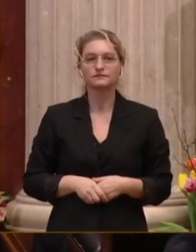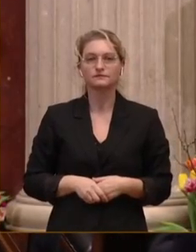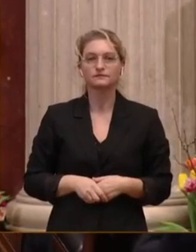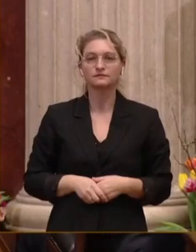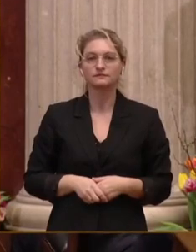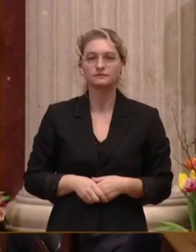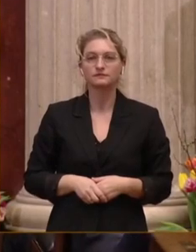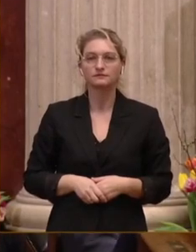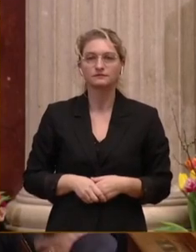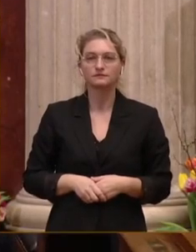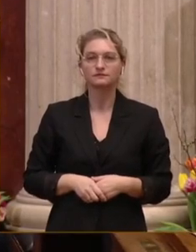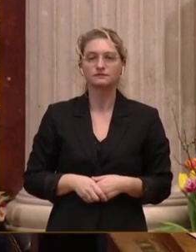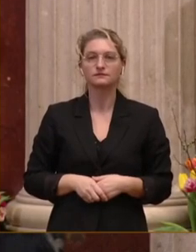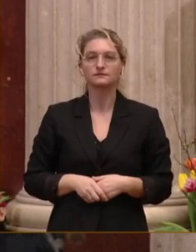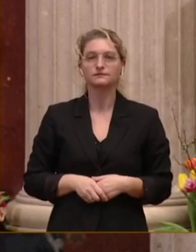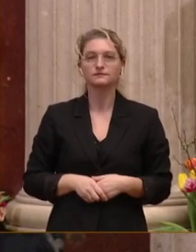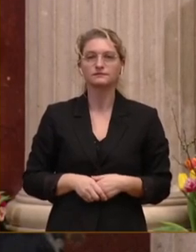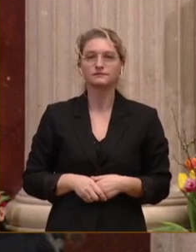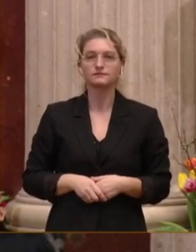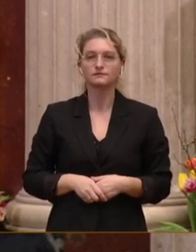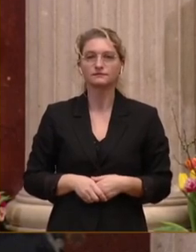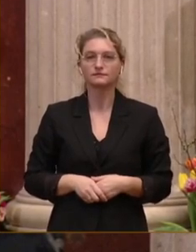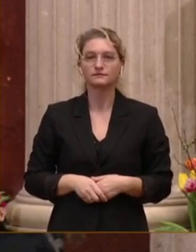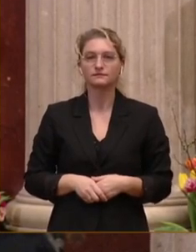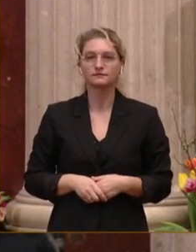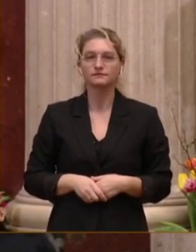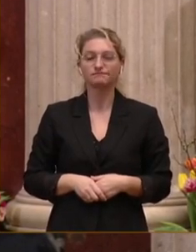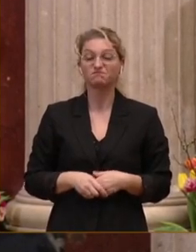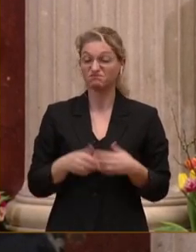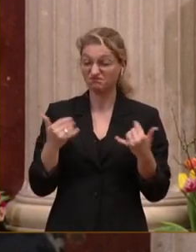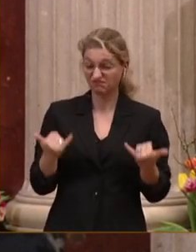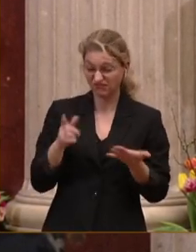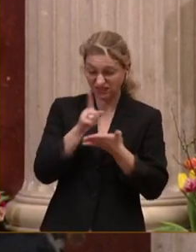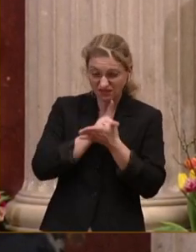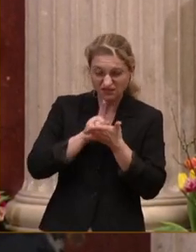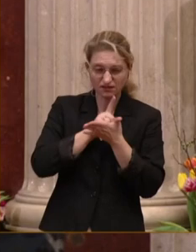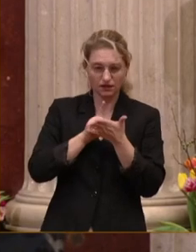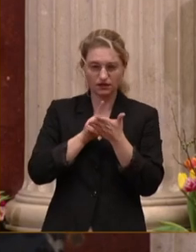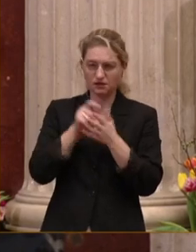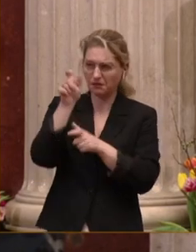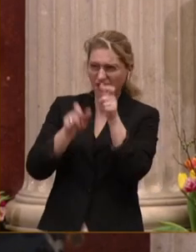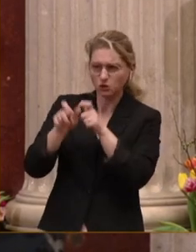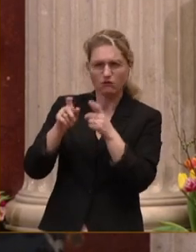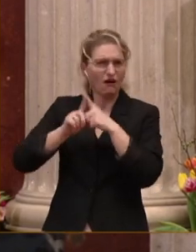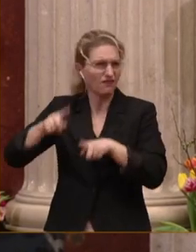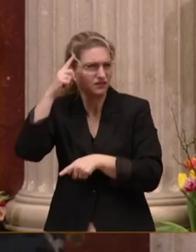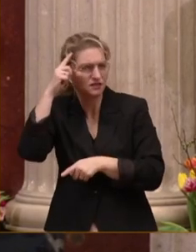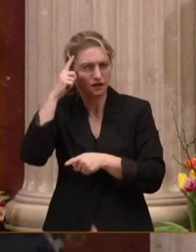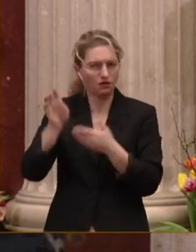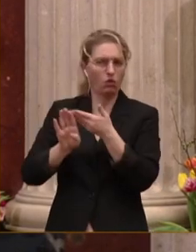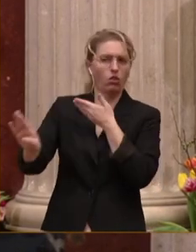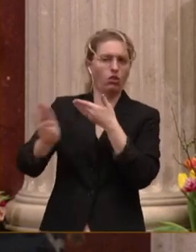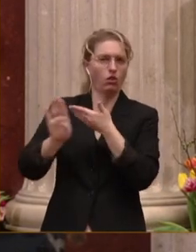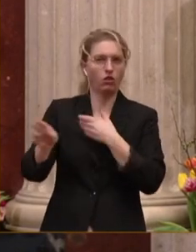In einer Zeit der Ausgrenzung Andersdenkender, in einer Zeit der Algorithmen, die uns